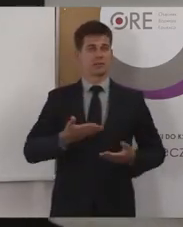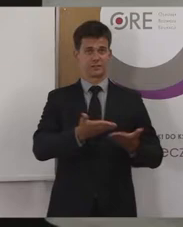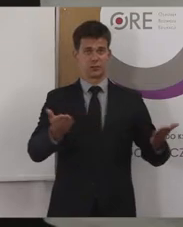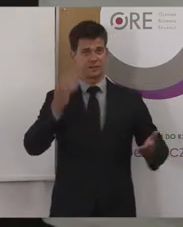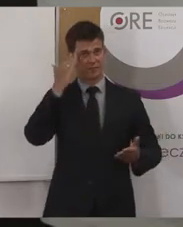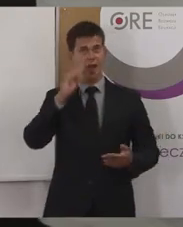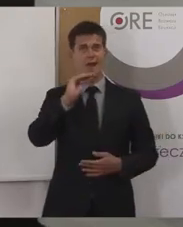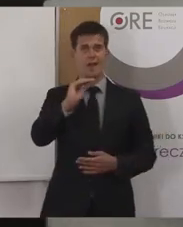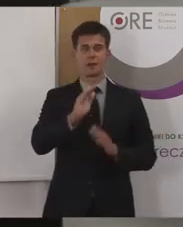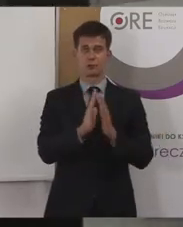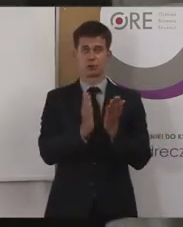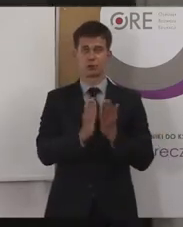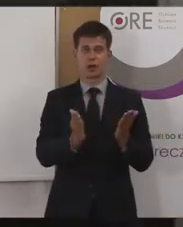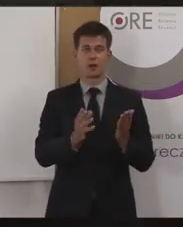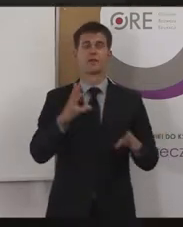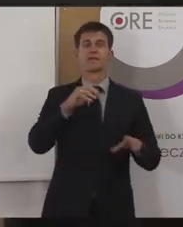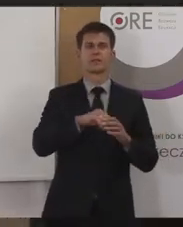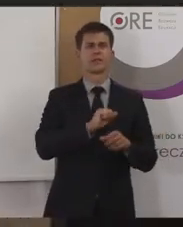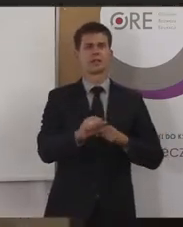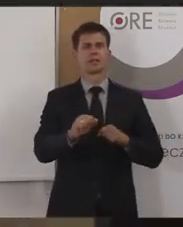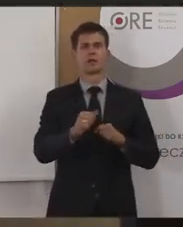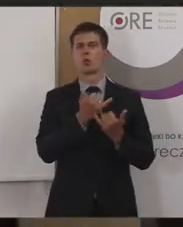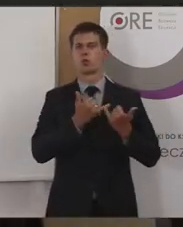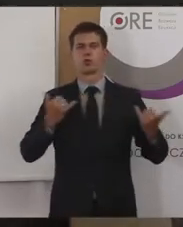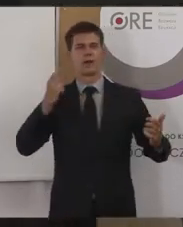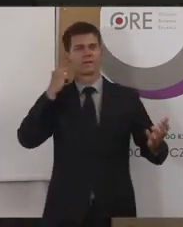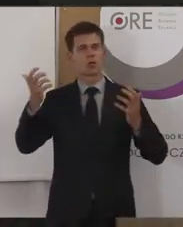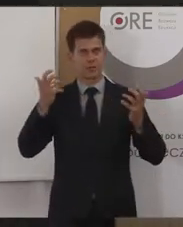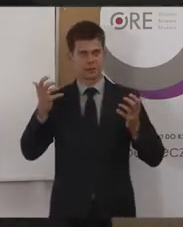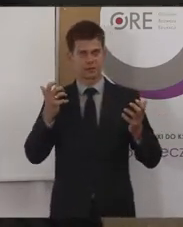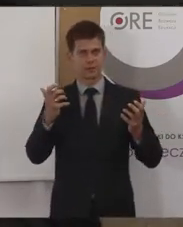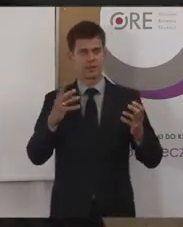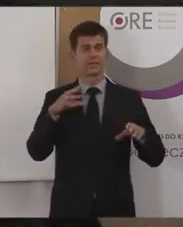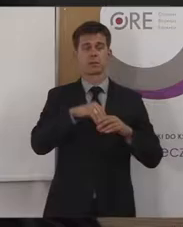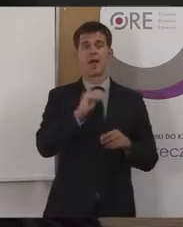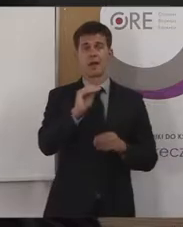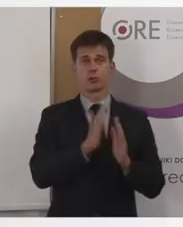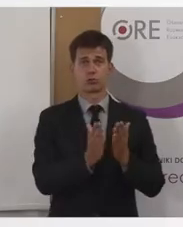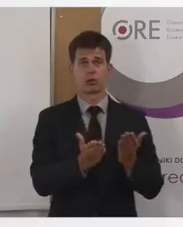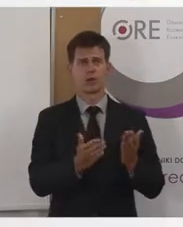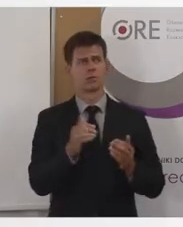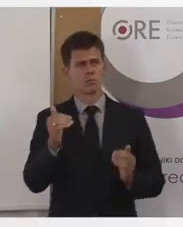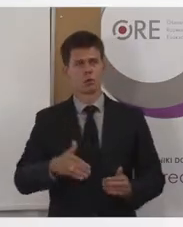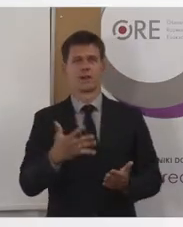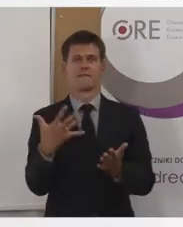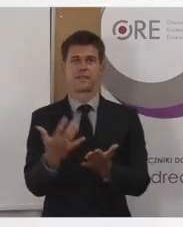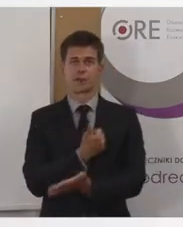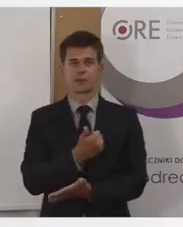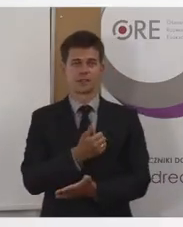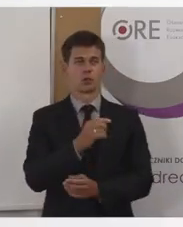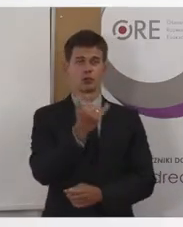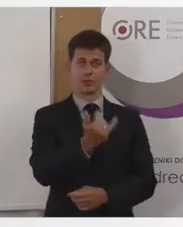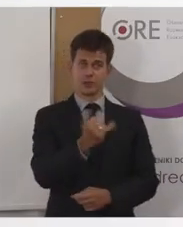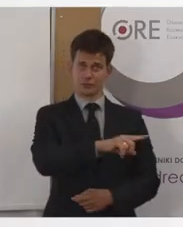e-podręcznik to jest zasób informacji, pewien zasób informacji, z którego korzysta uczeń,